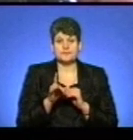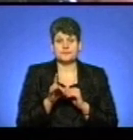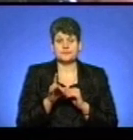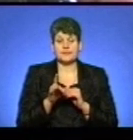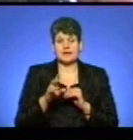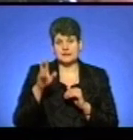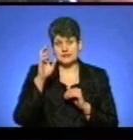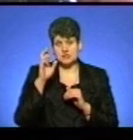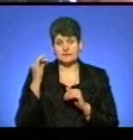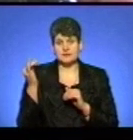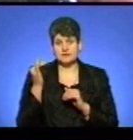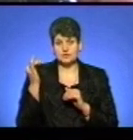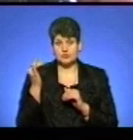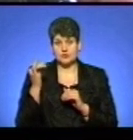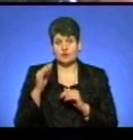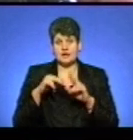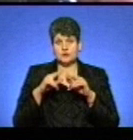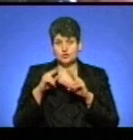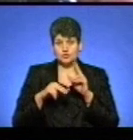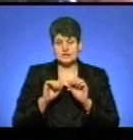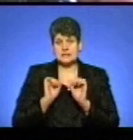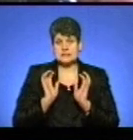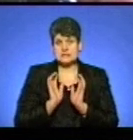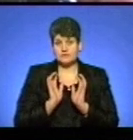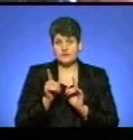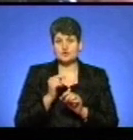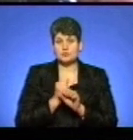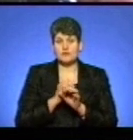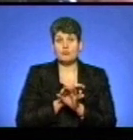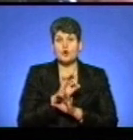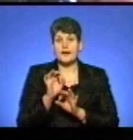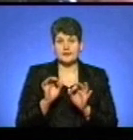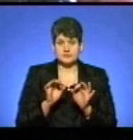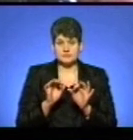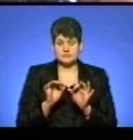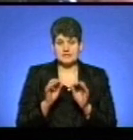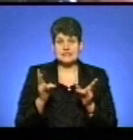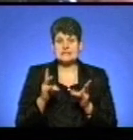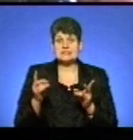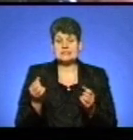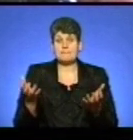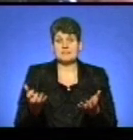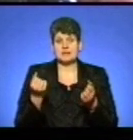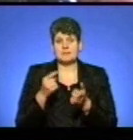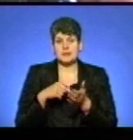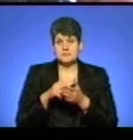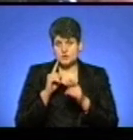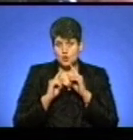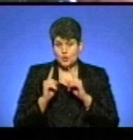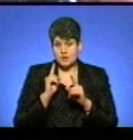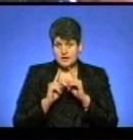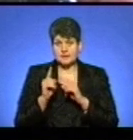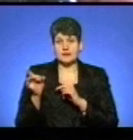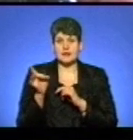державний історико-архітектурний заповідник, він розробив проєкт за підтримки міської ради і